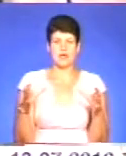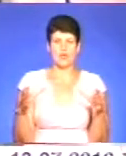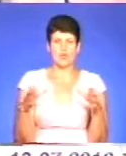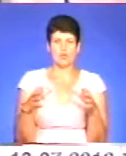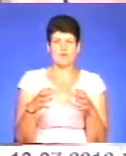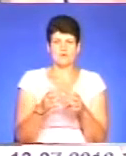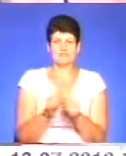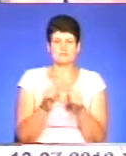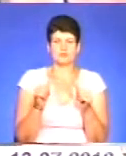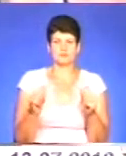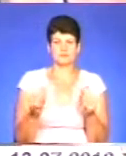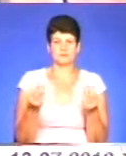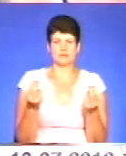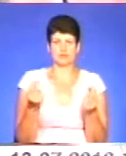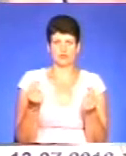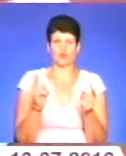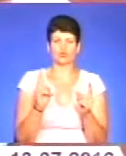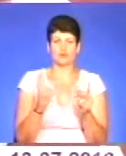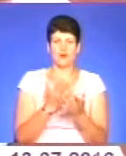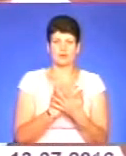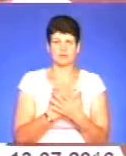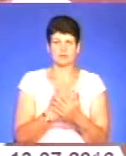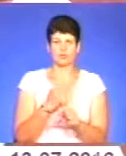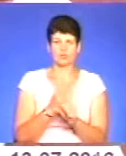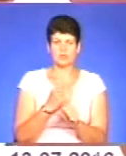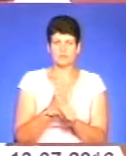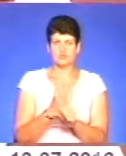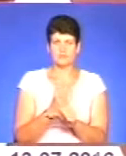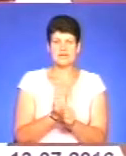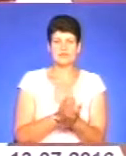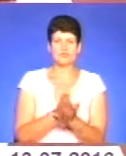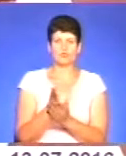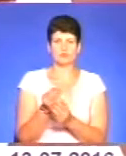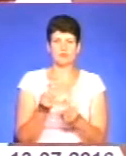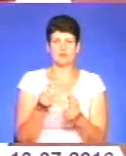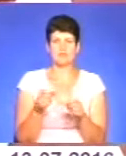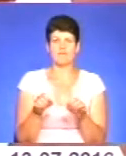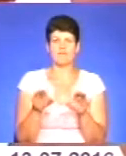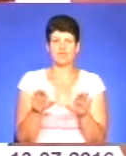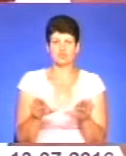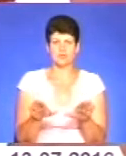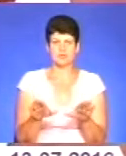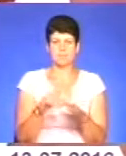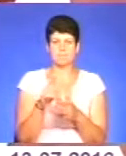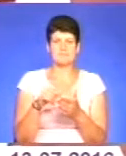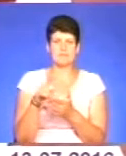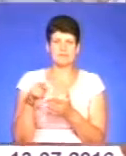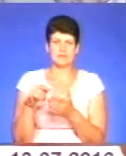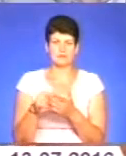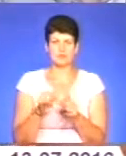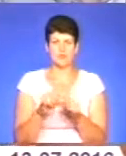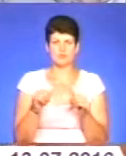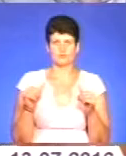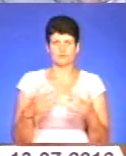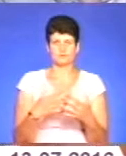збільшувати надходження, хто активно працює, і скерувати ці кошти на вирішення питань розвитку самих громад.